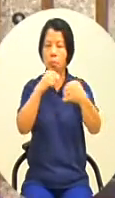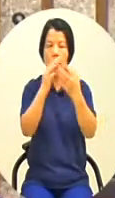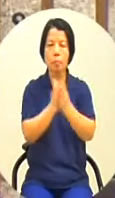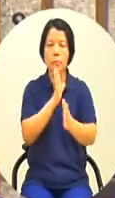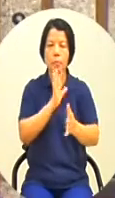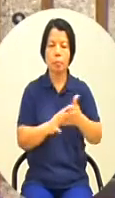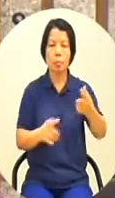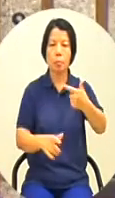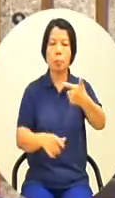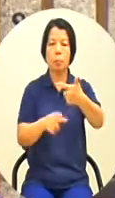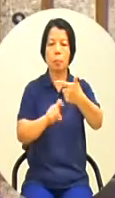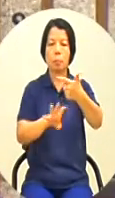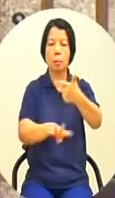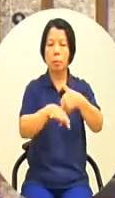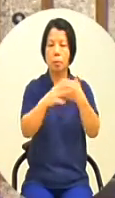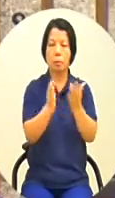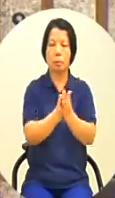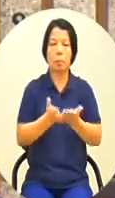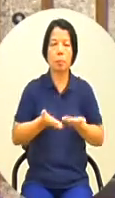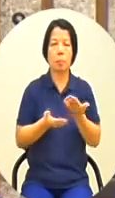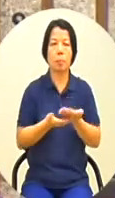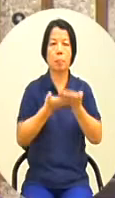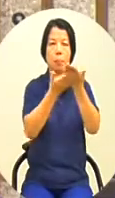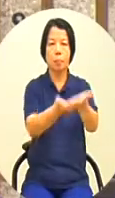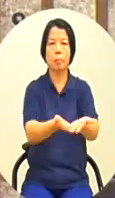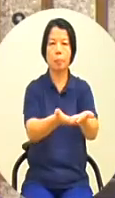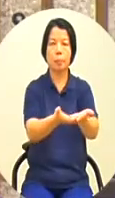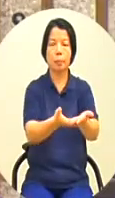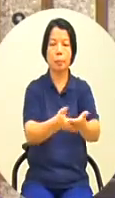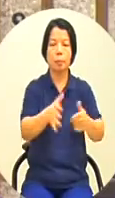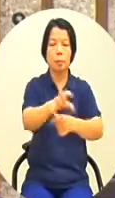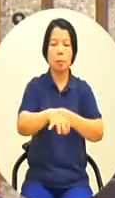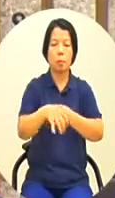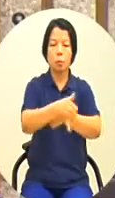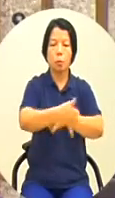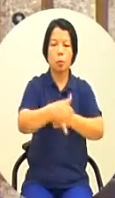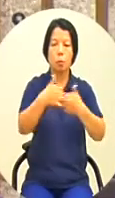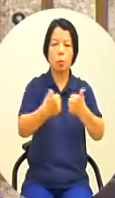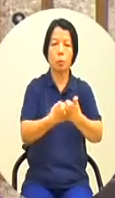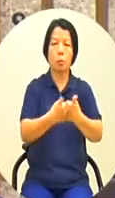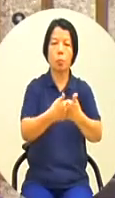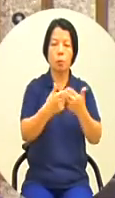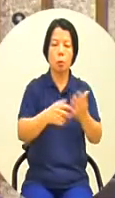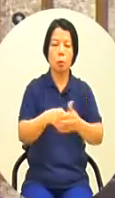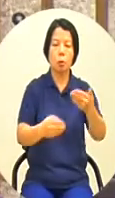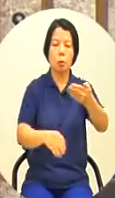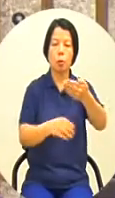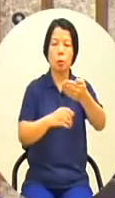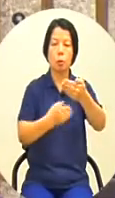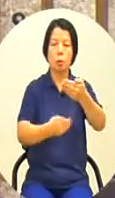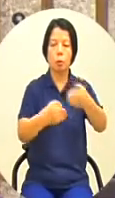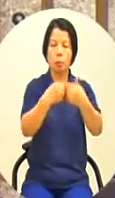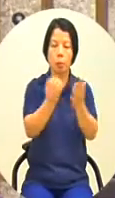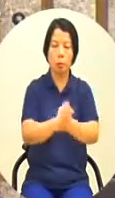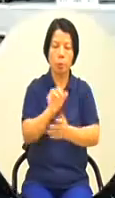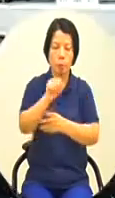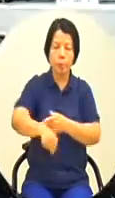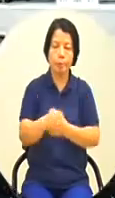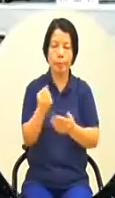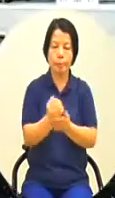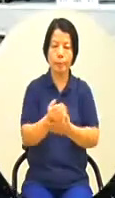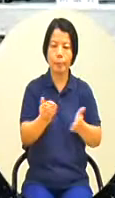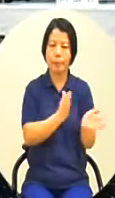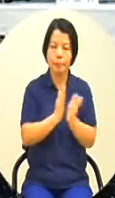6月14號已經都報那個農委會然後農委會也在9月9號同一備查以上報告